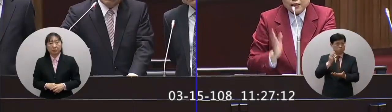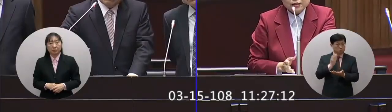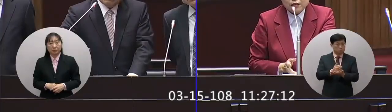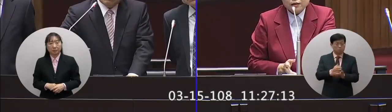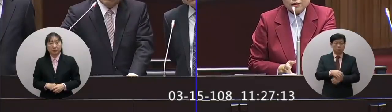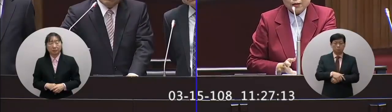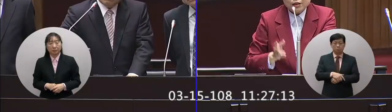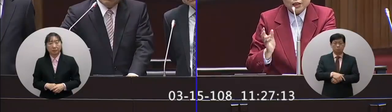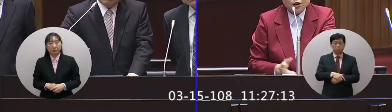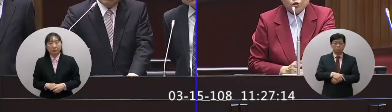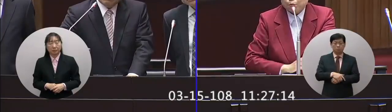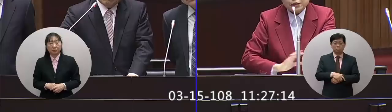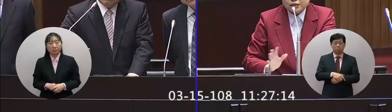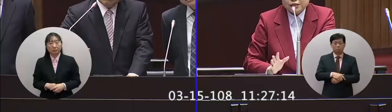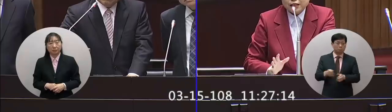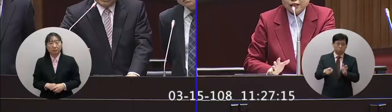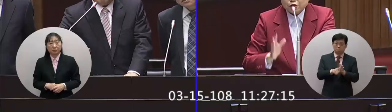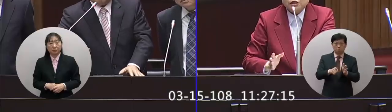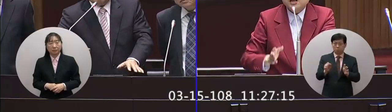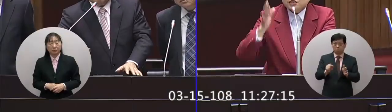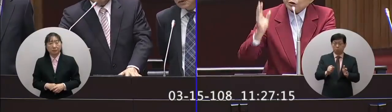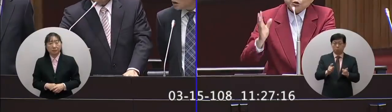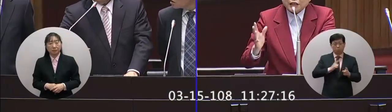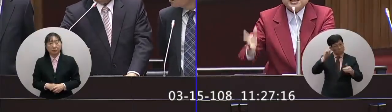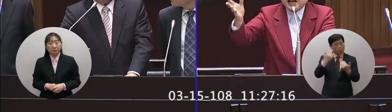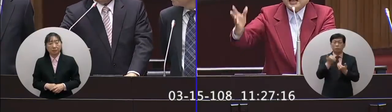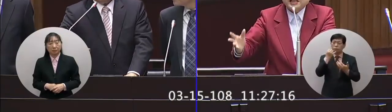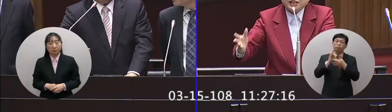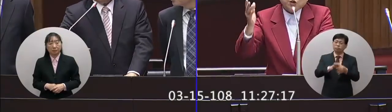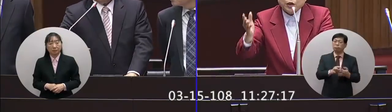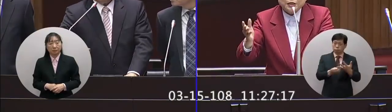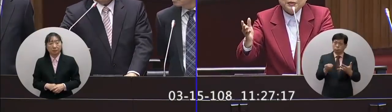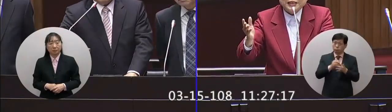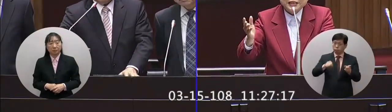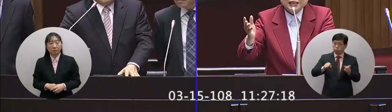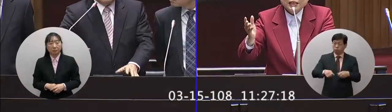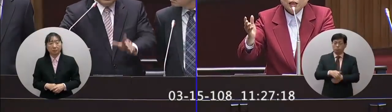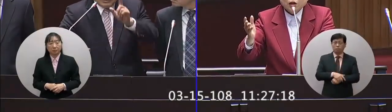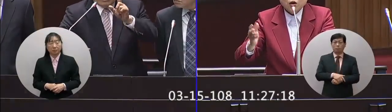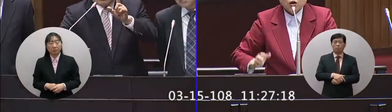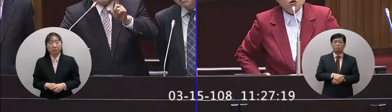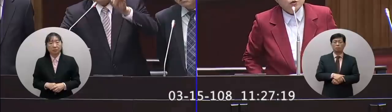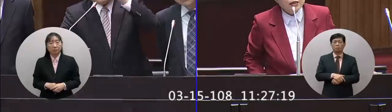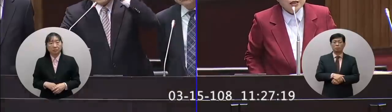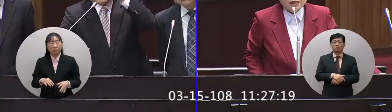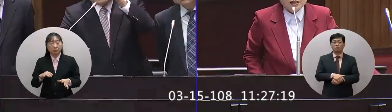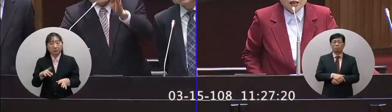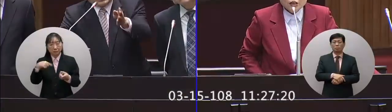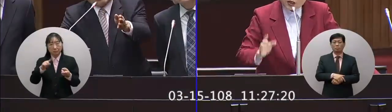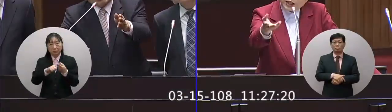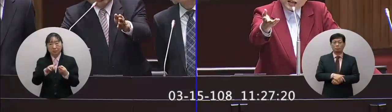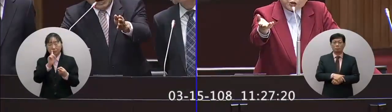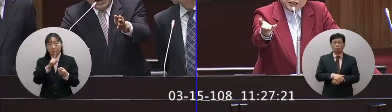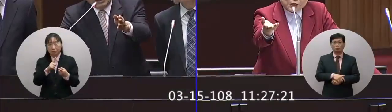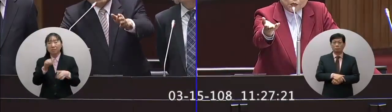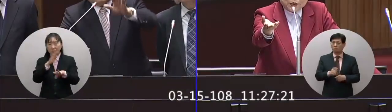你不贊成他們以後就不得升遷也就是他繼續升遷還可以你同意是不是應該是應該